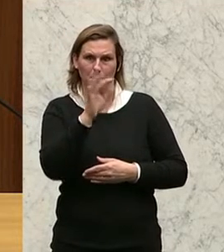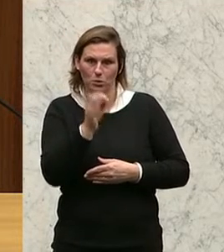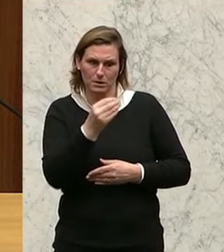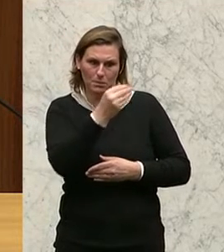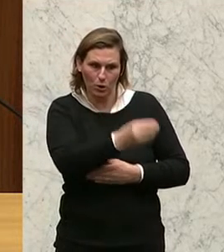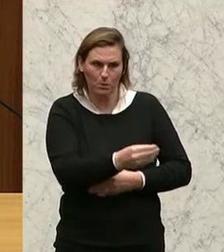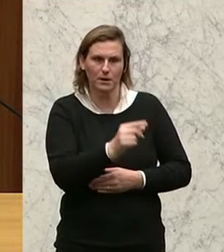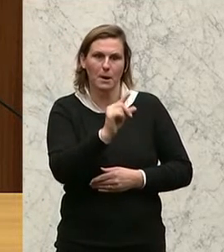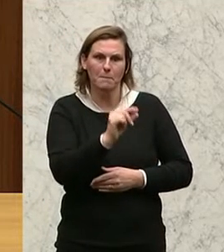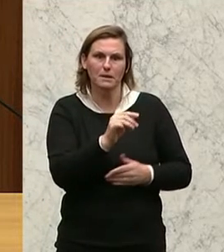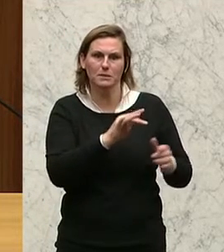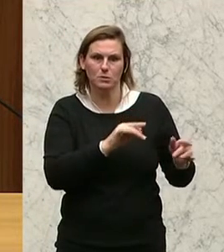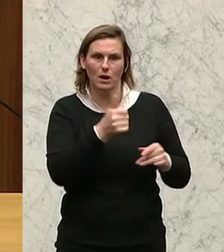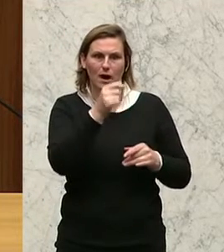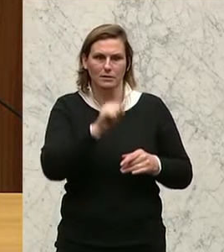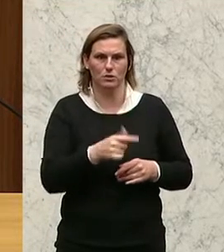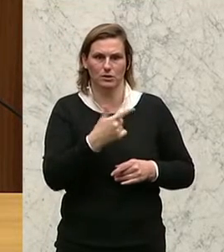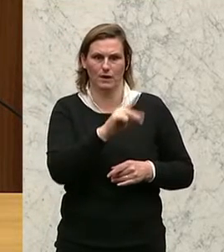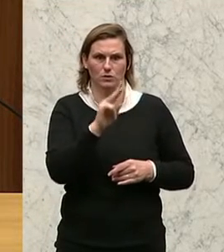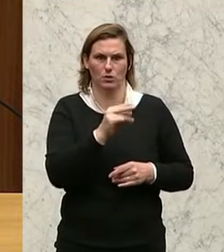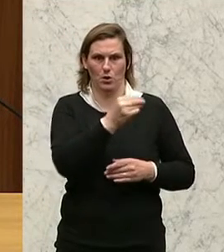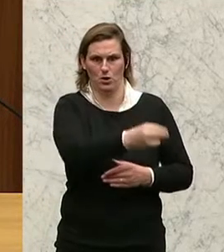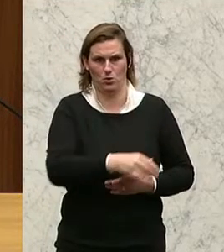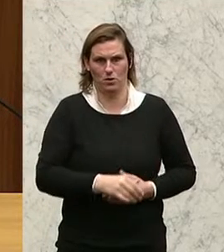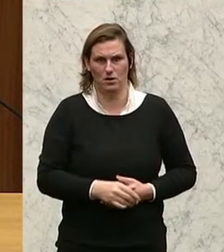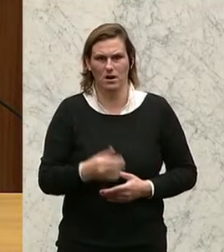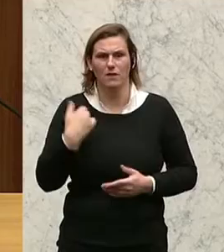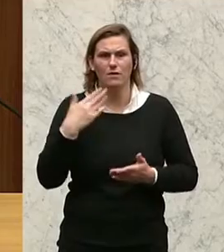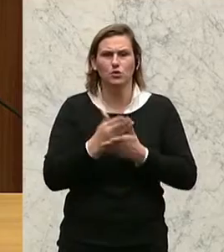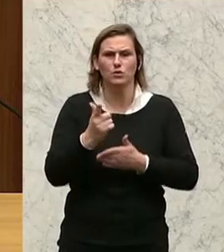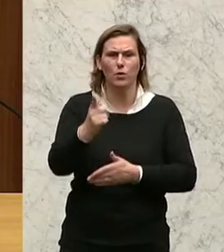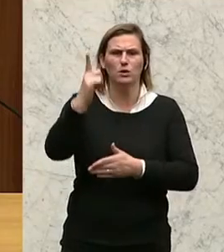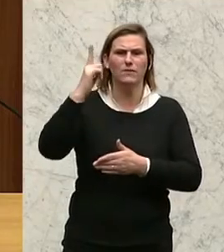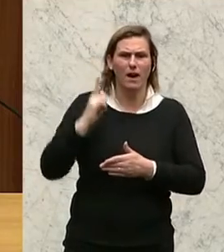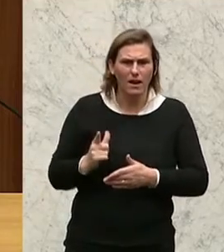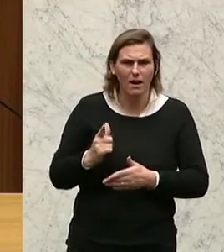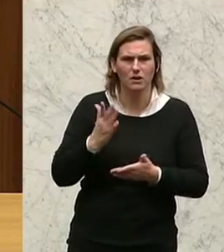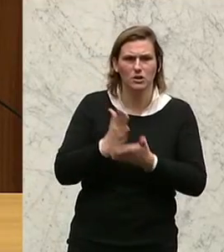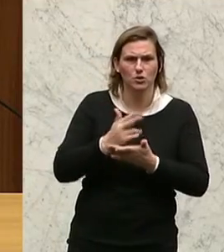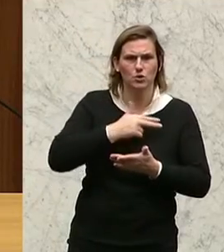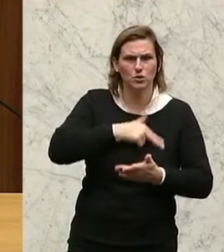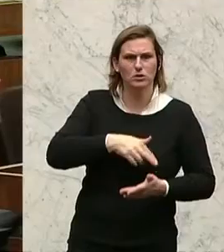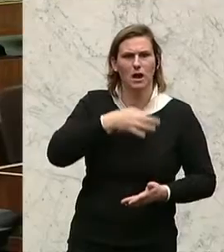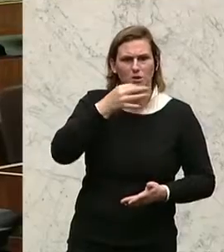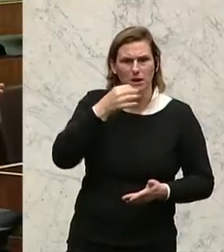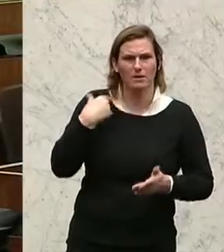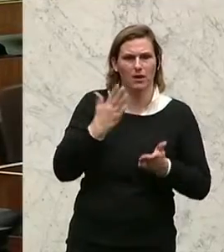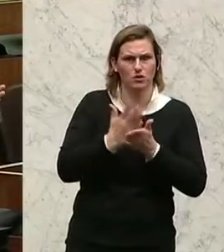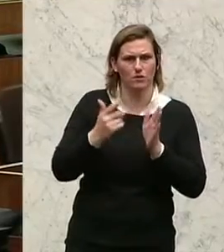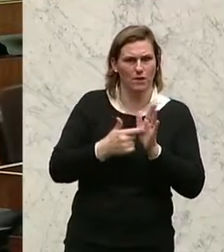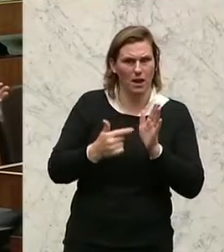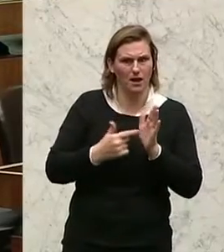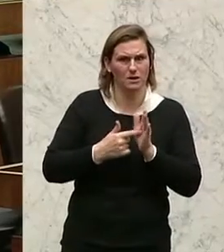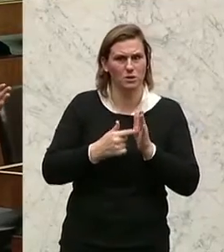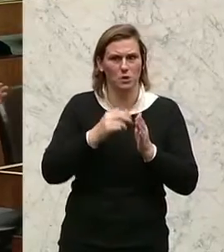und eine Mindestpension von 1.200 Euro. Wir haben das vor zwei Jahren bereits mit unserem Sozialspräger Kickl gefordert und wir